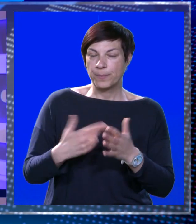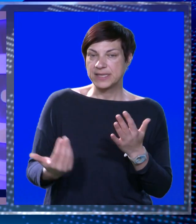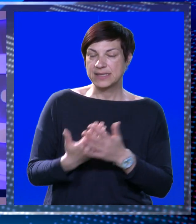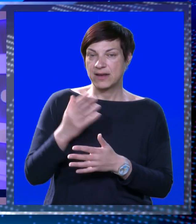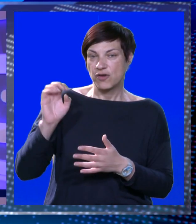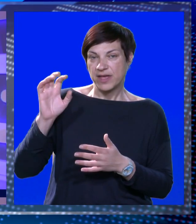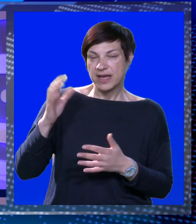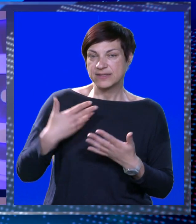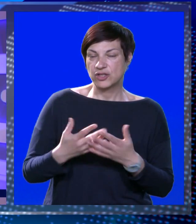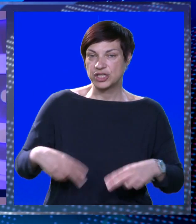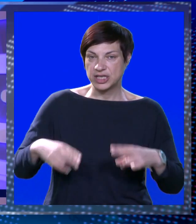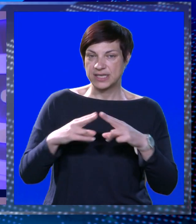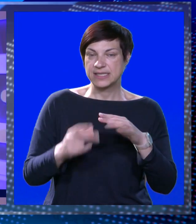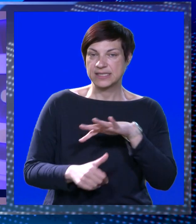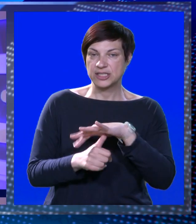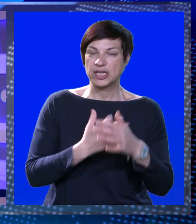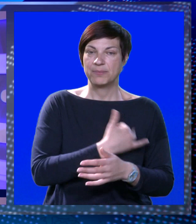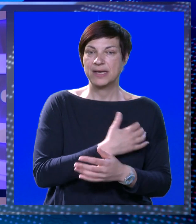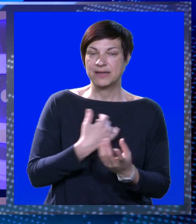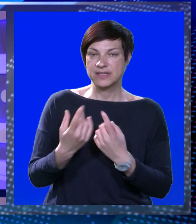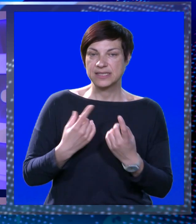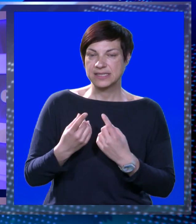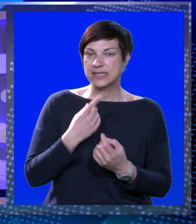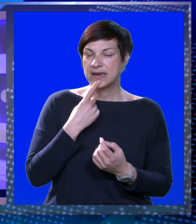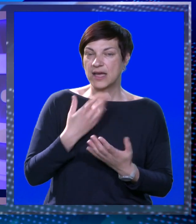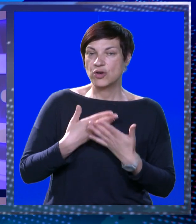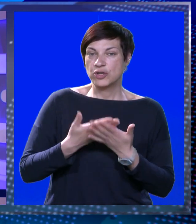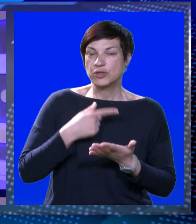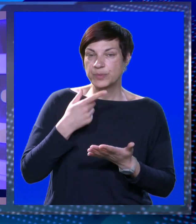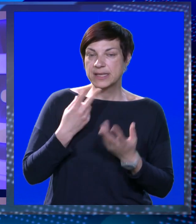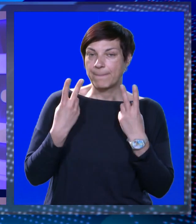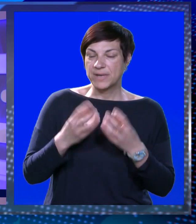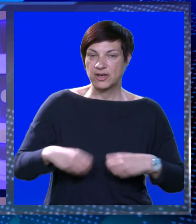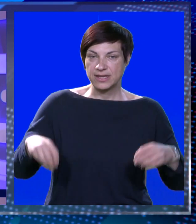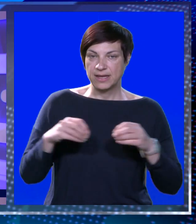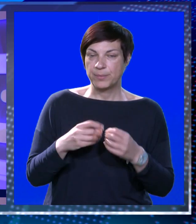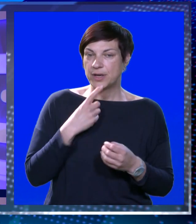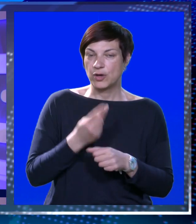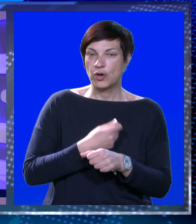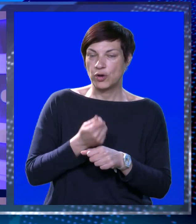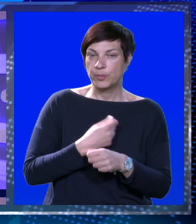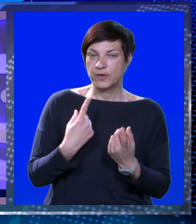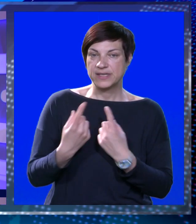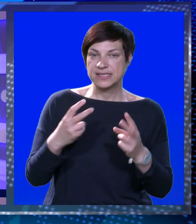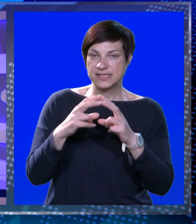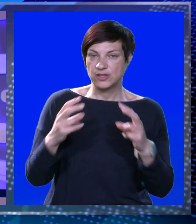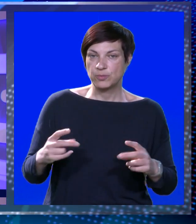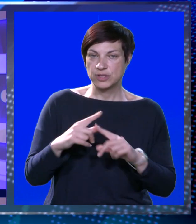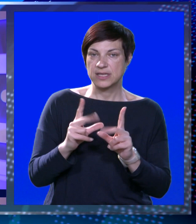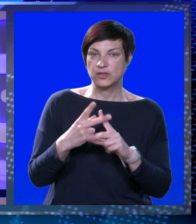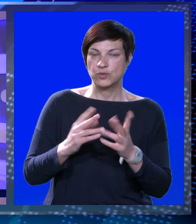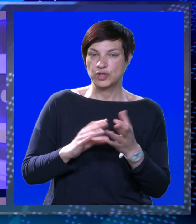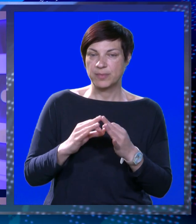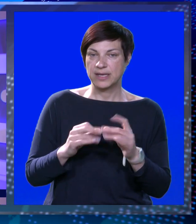predstavljenja nove rasvjeta, održan je sastanak ščernicima hrvatskih cesta na kojem su istaknuti prioritetni projekti poput obnove ceste od mosta